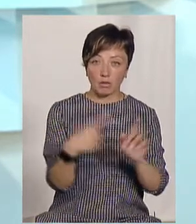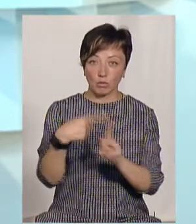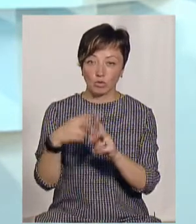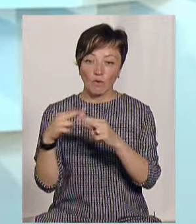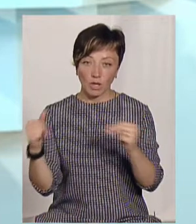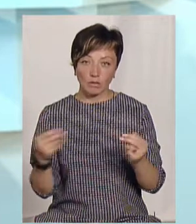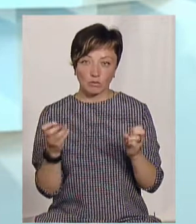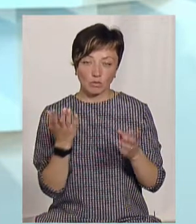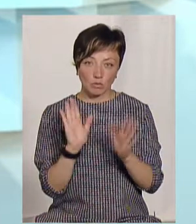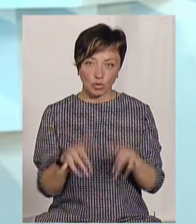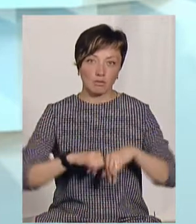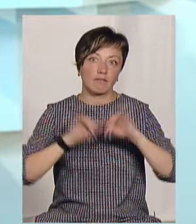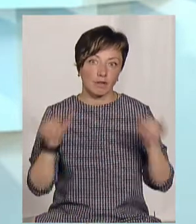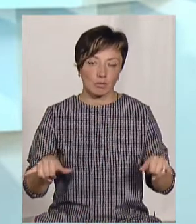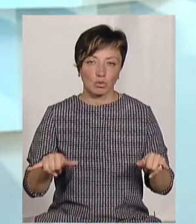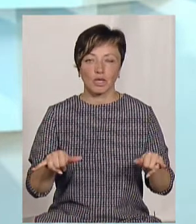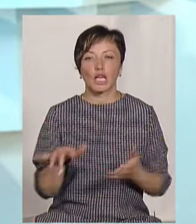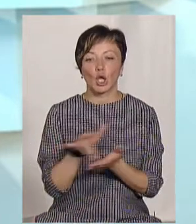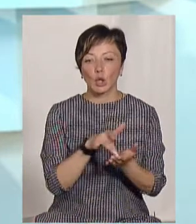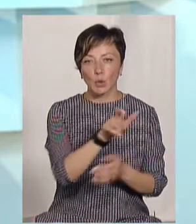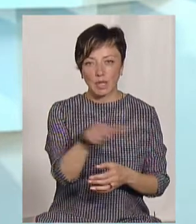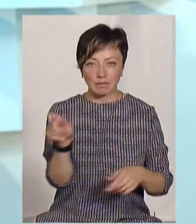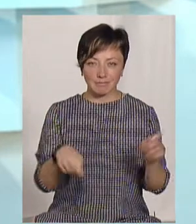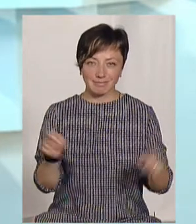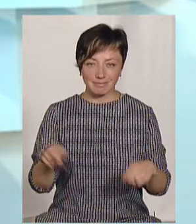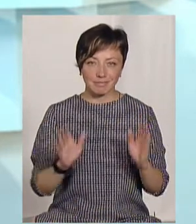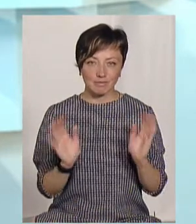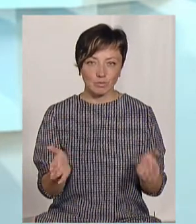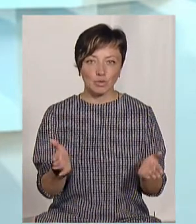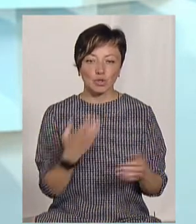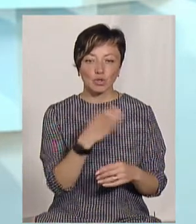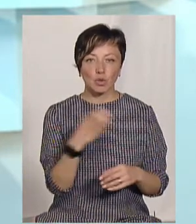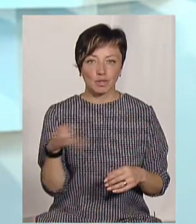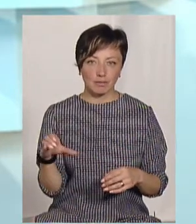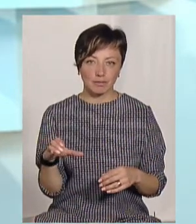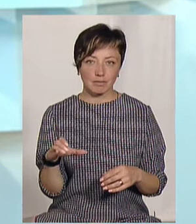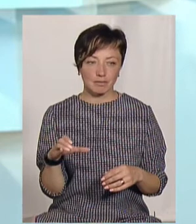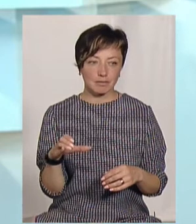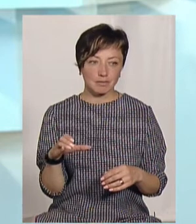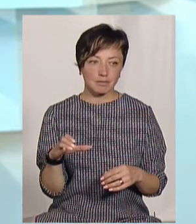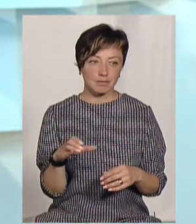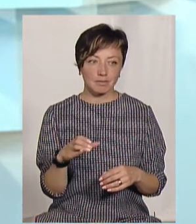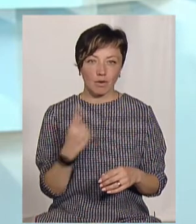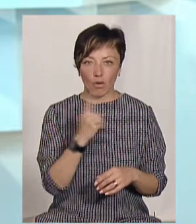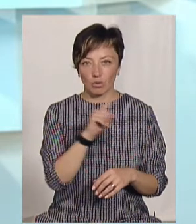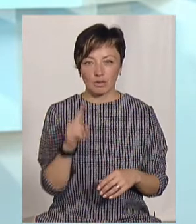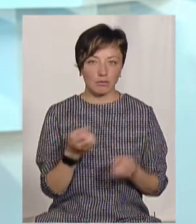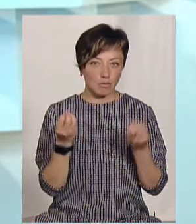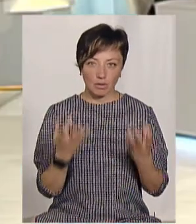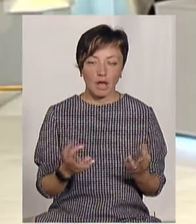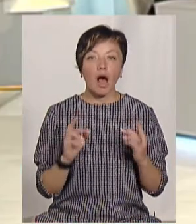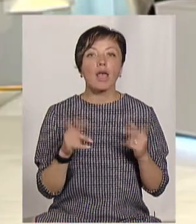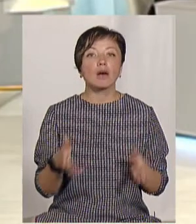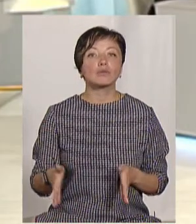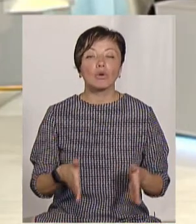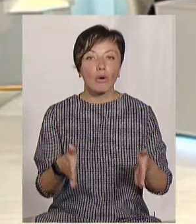то тут буде певний вибух, і туристи будуть заїжджати сотнями в годину запросто. А як